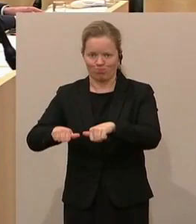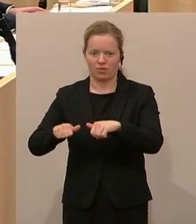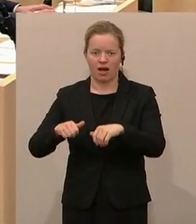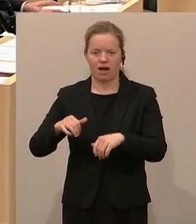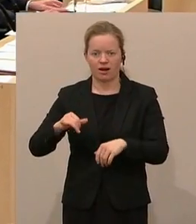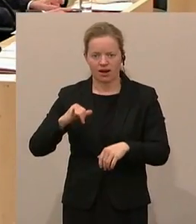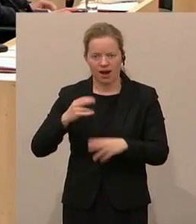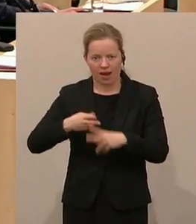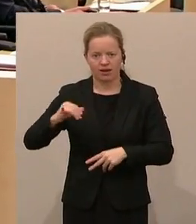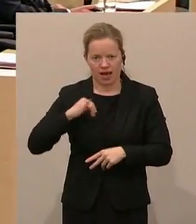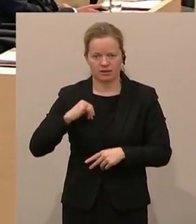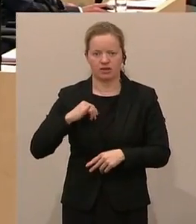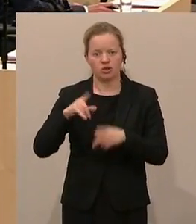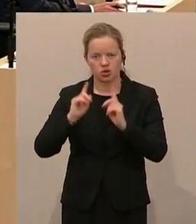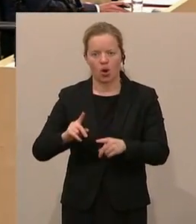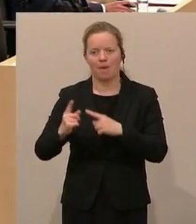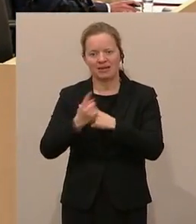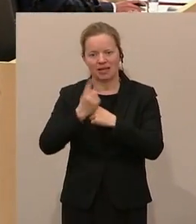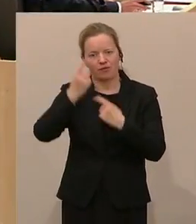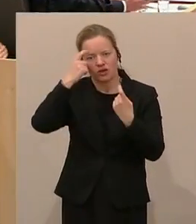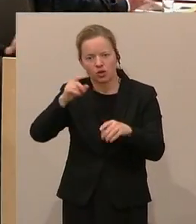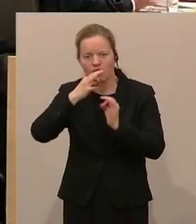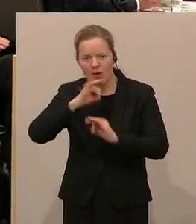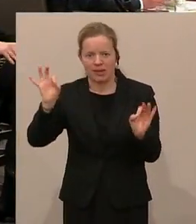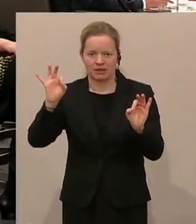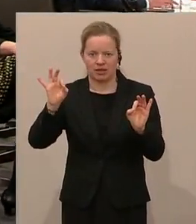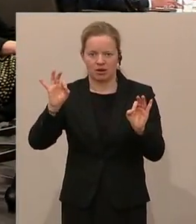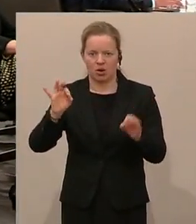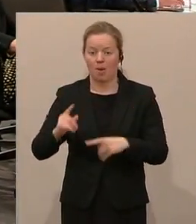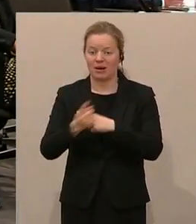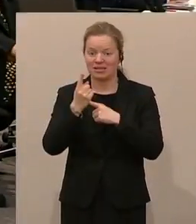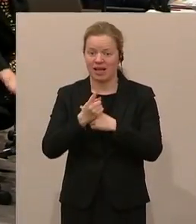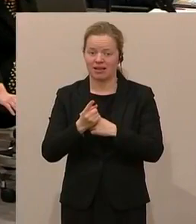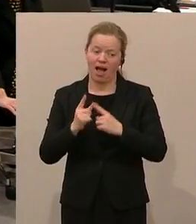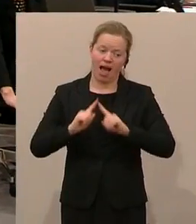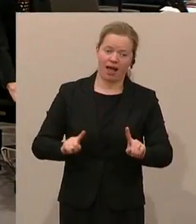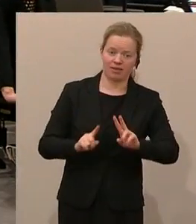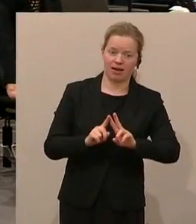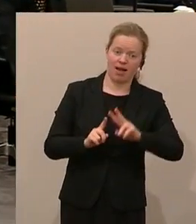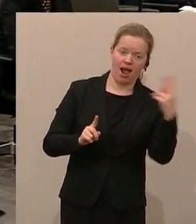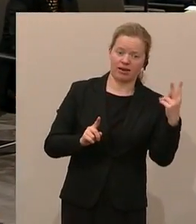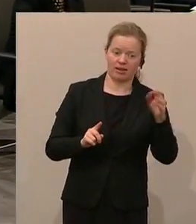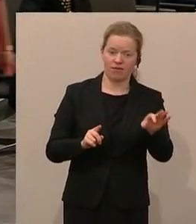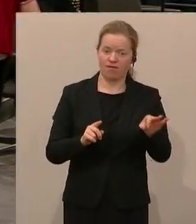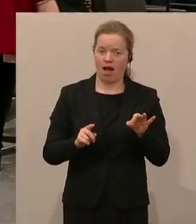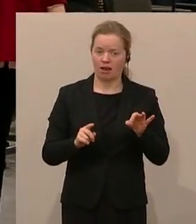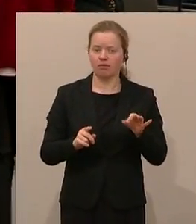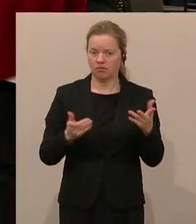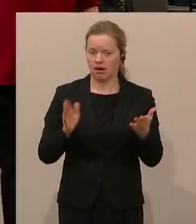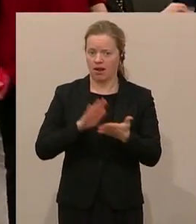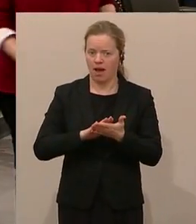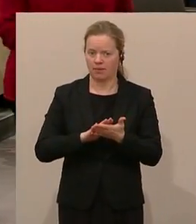Patienten verbessern. Und das geht nur, wenn der Patient ausweichen kann. Wenn ich immer ausgeliefert bin, hilflos,